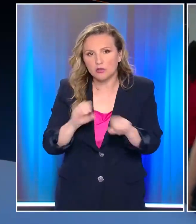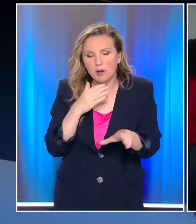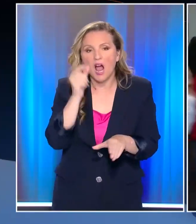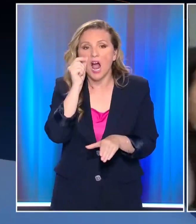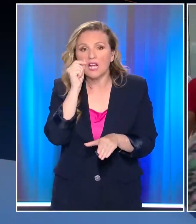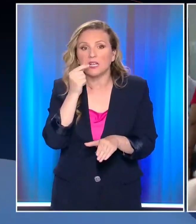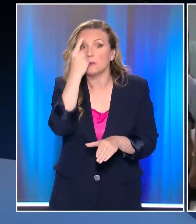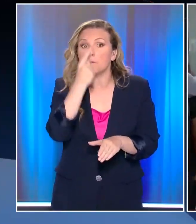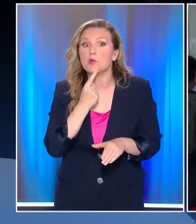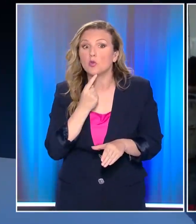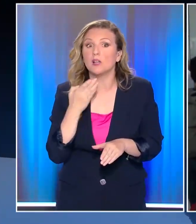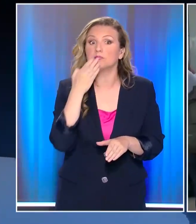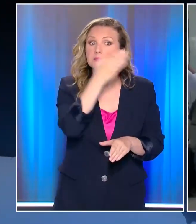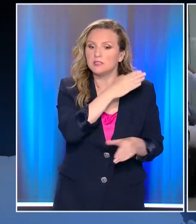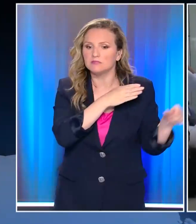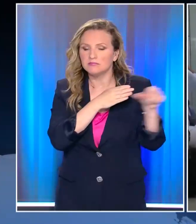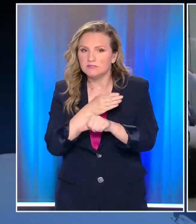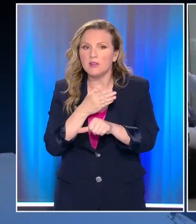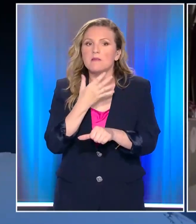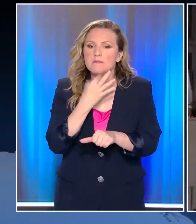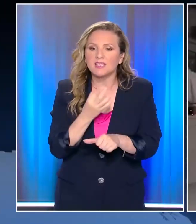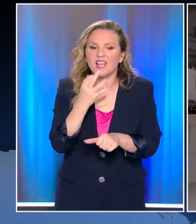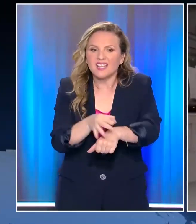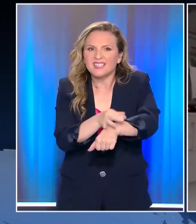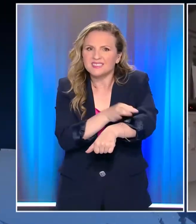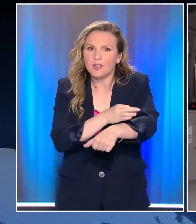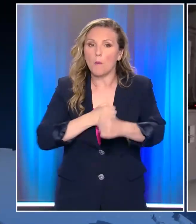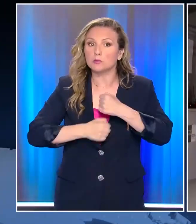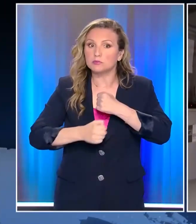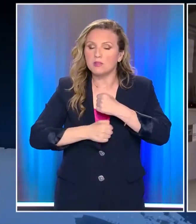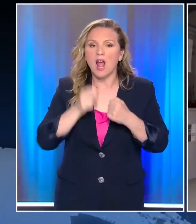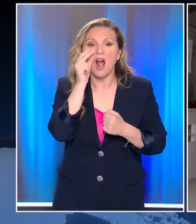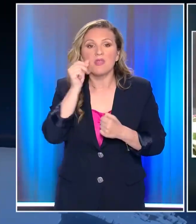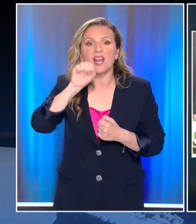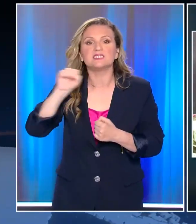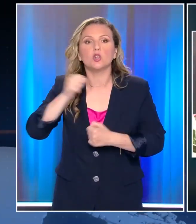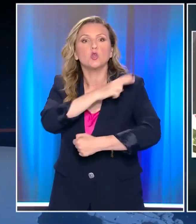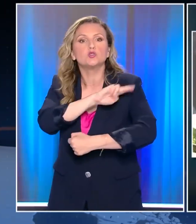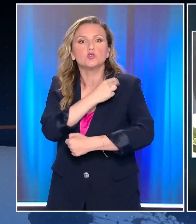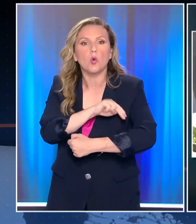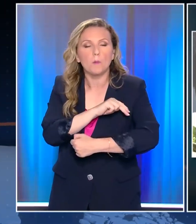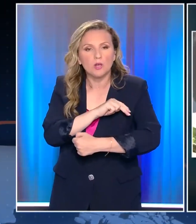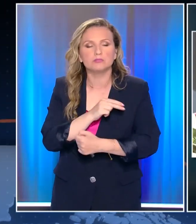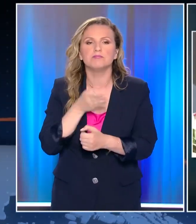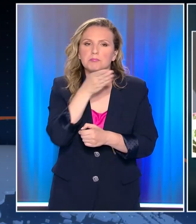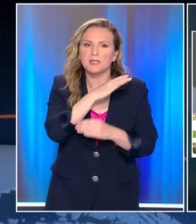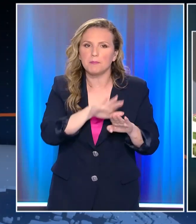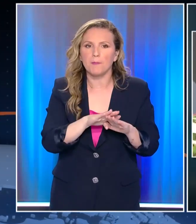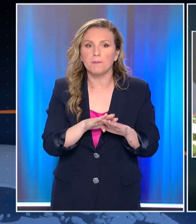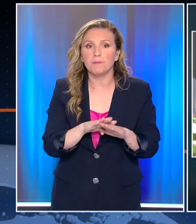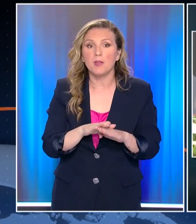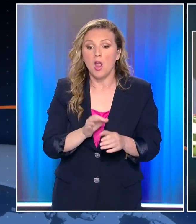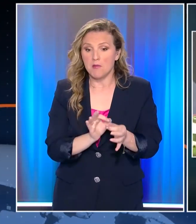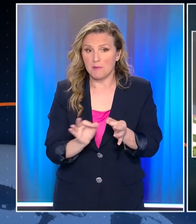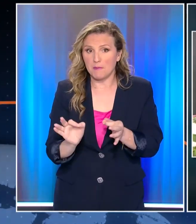ταξιδέψει στην Πορτογαλία μετέβη με συμπτώματα συμβατά με τη νόση της ευλογιάς των πηθήκων στο νοσοκομείο Ανδρέας Συγκρός. Δεν μεταδίδεται όπως ο κορονοϊός, το